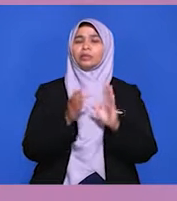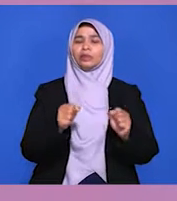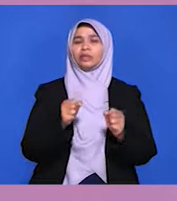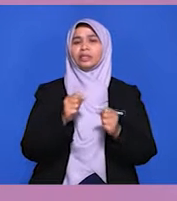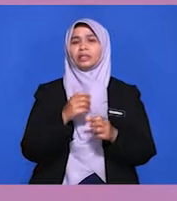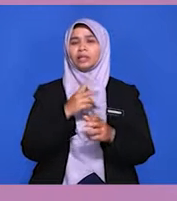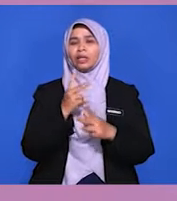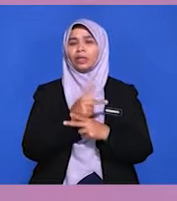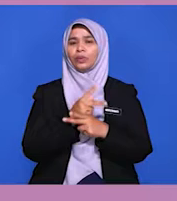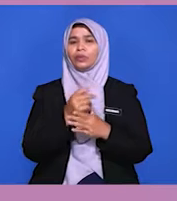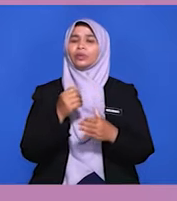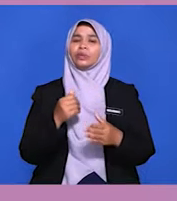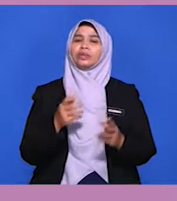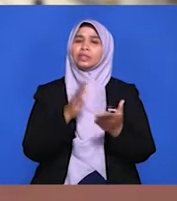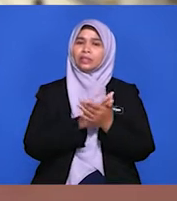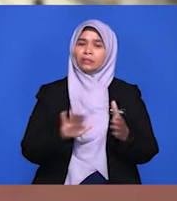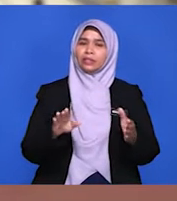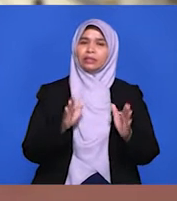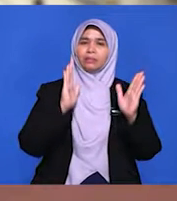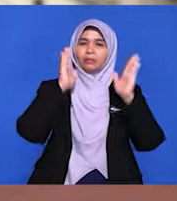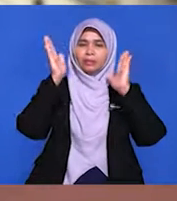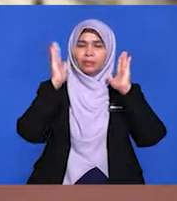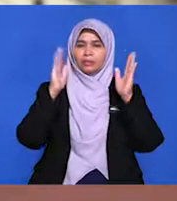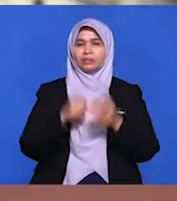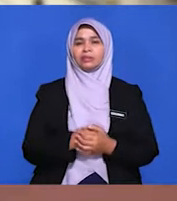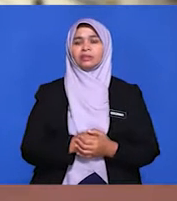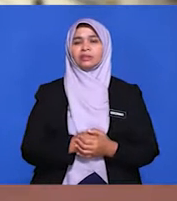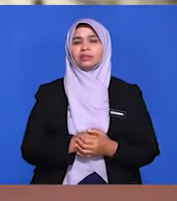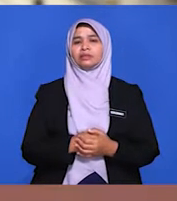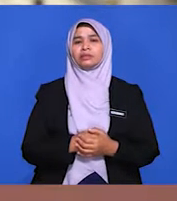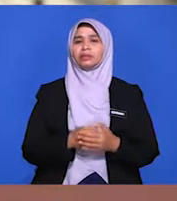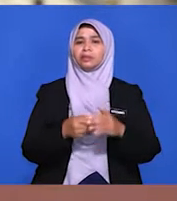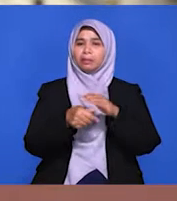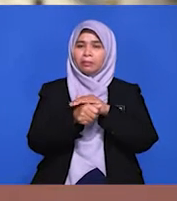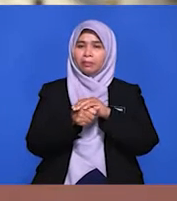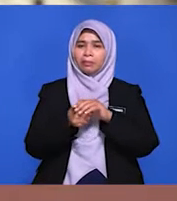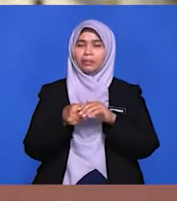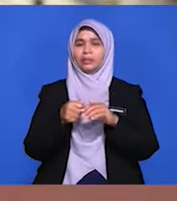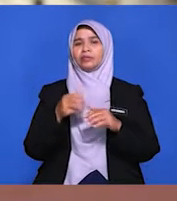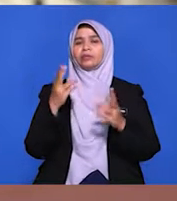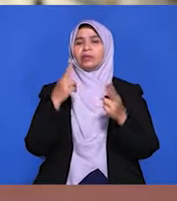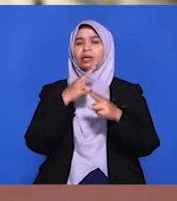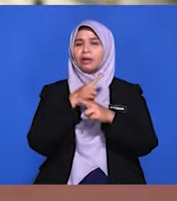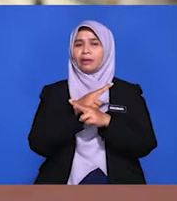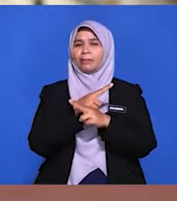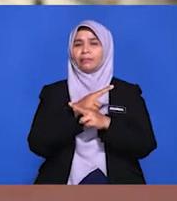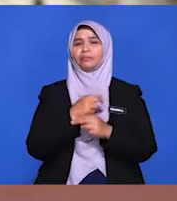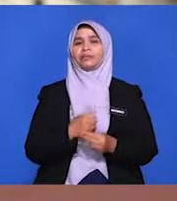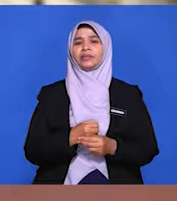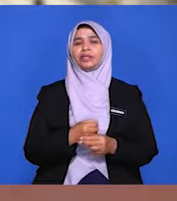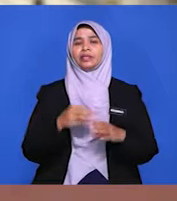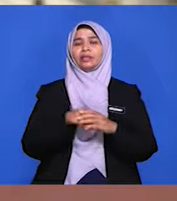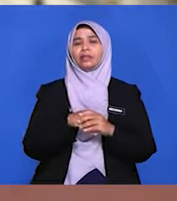mengancam keselamatan negara. Selain itu, sendiket penyeludupan haram juga menjadi cabaran kepada negara kita.